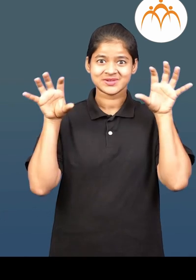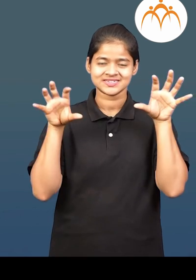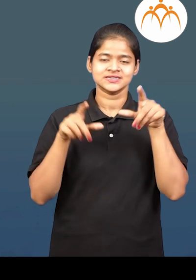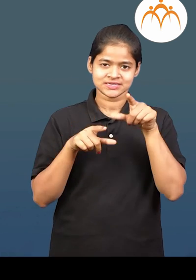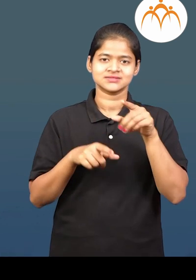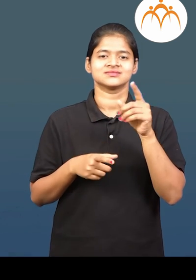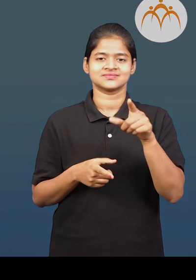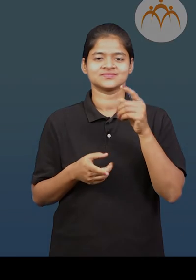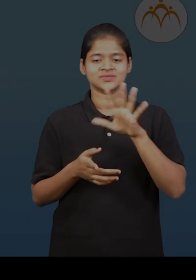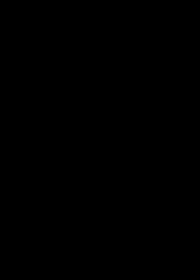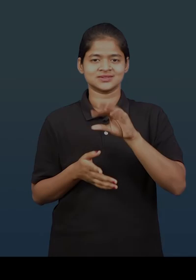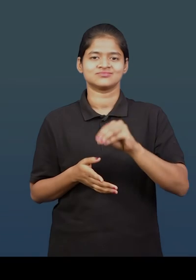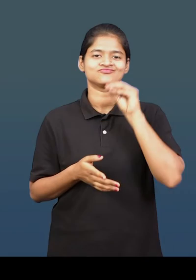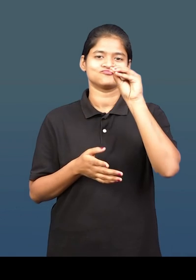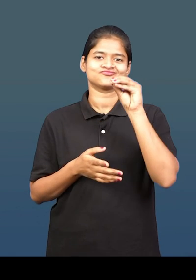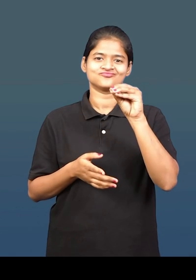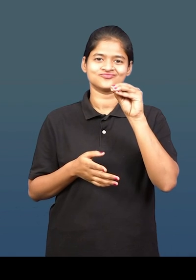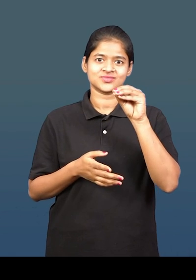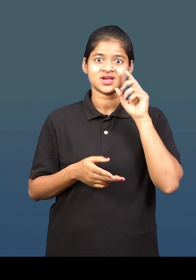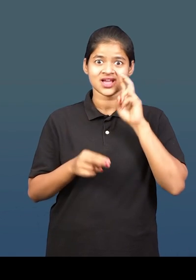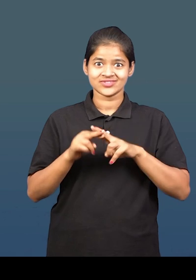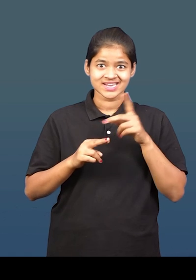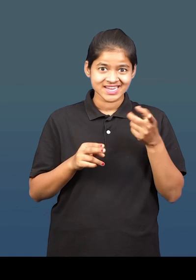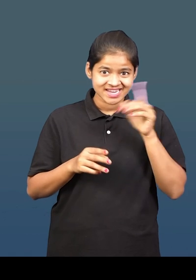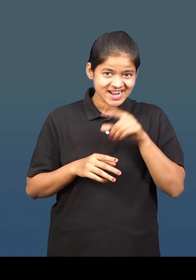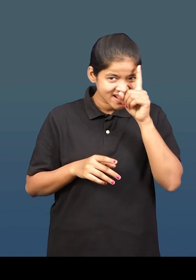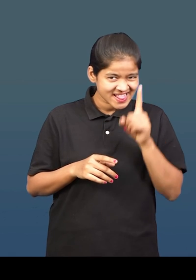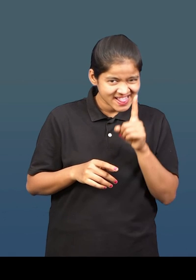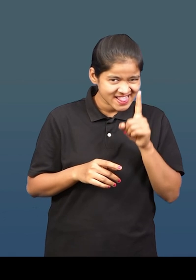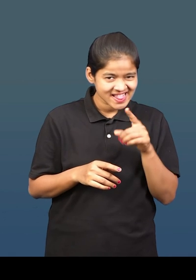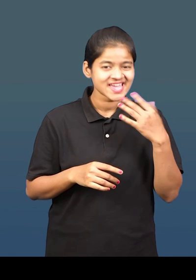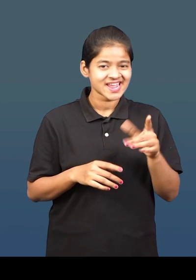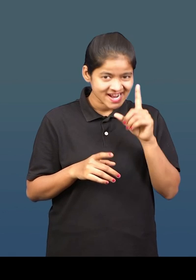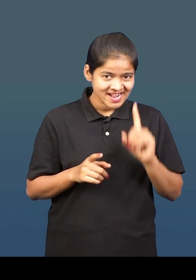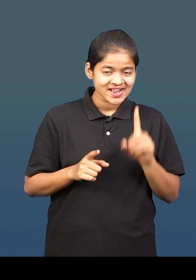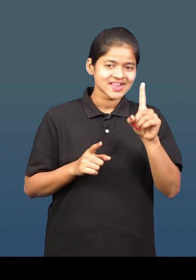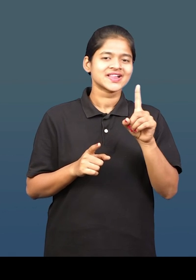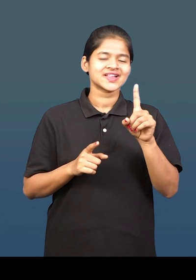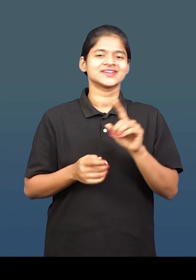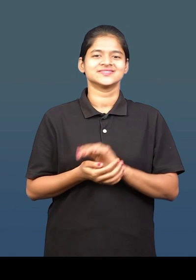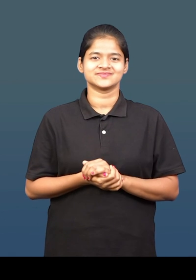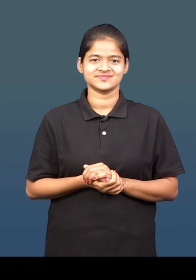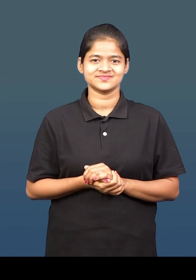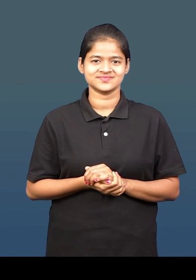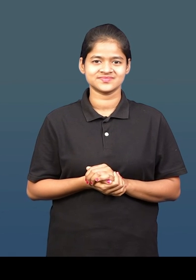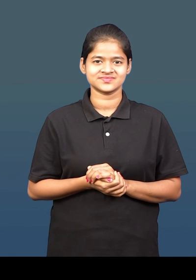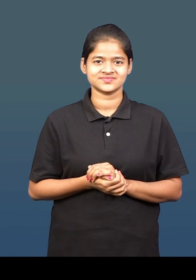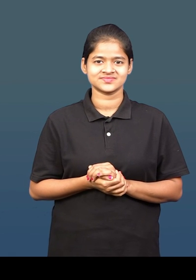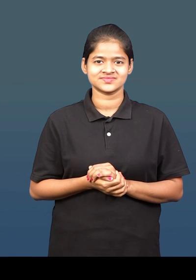आणि काटा आला तर फक्त एक घर पुडे जा बगा खेलून